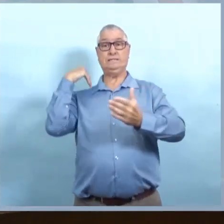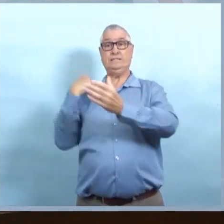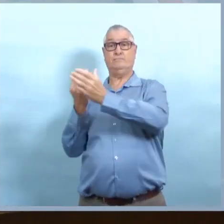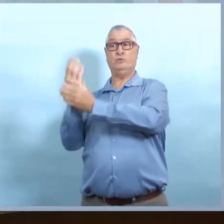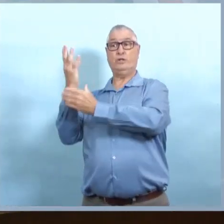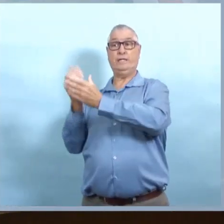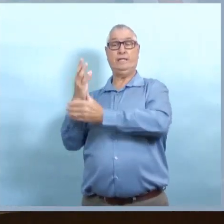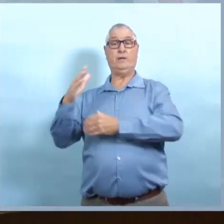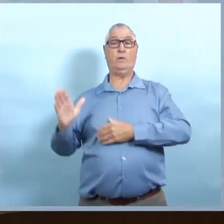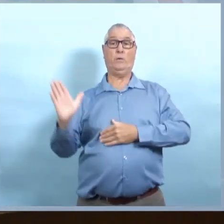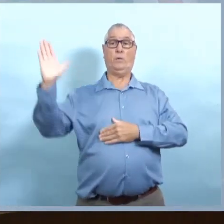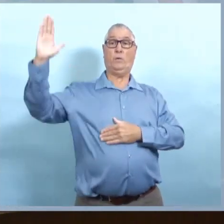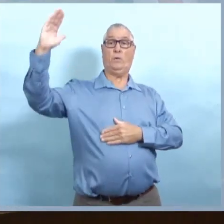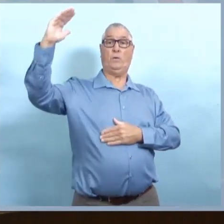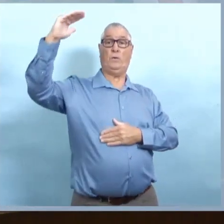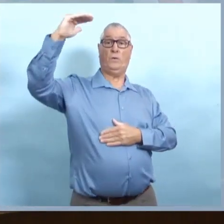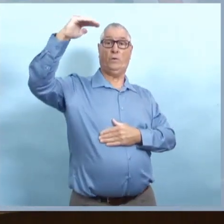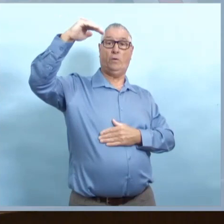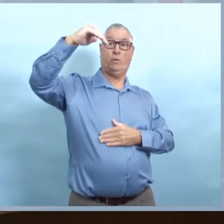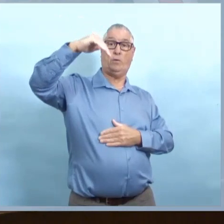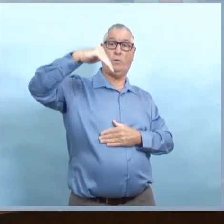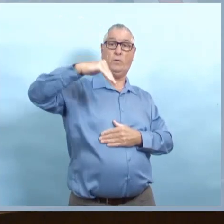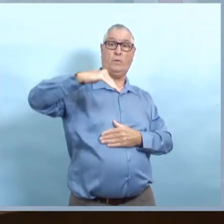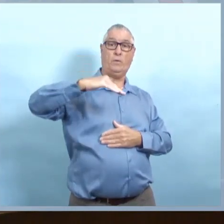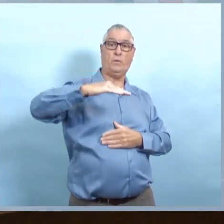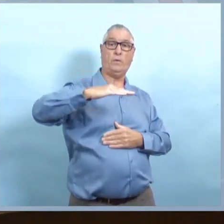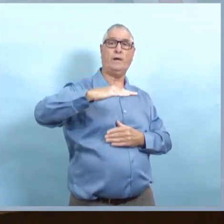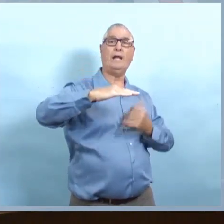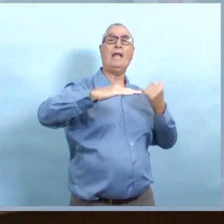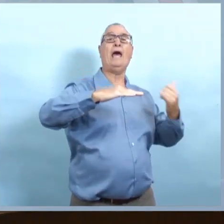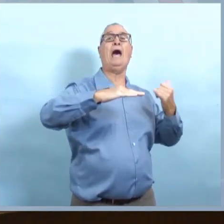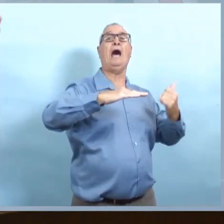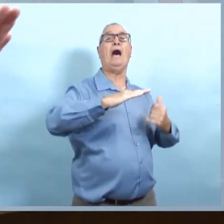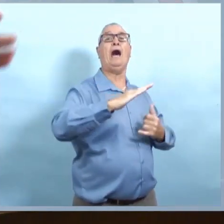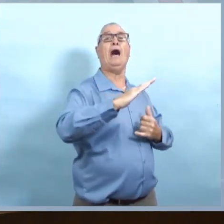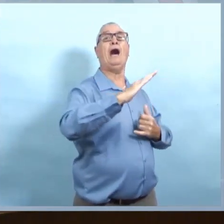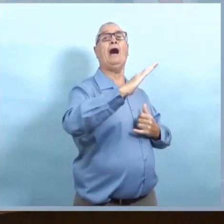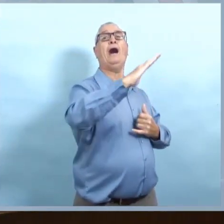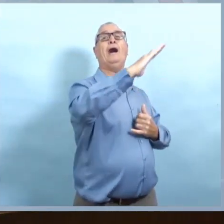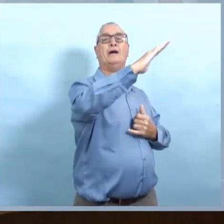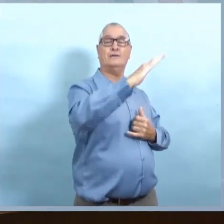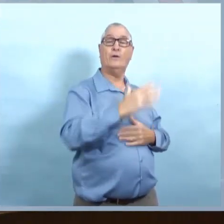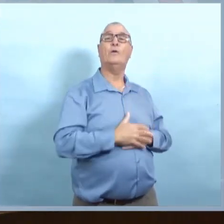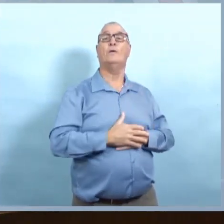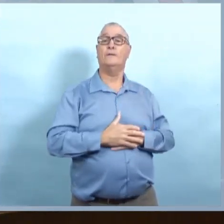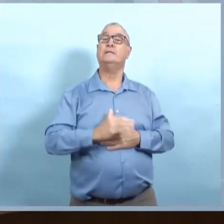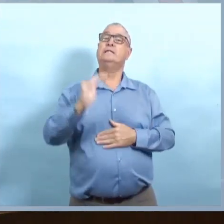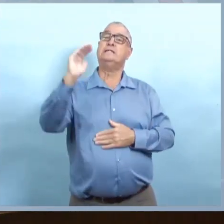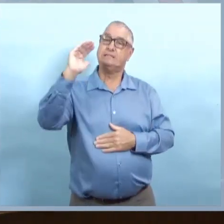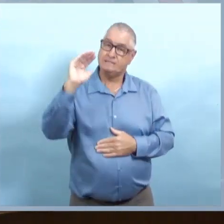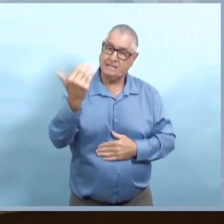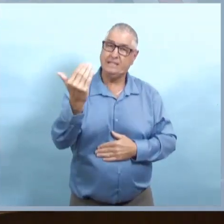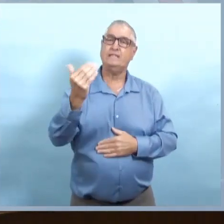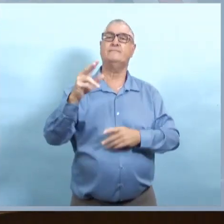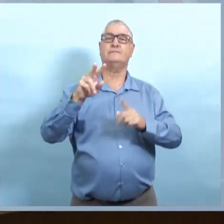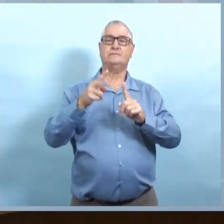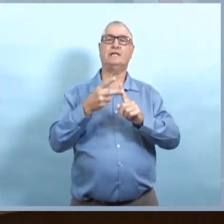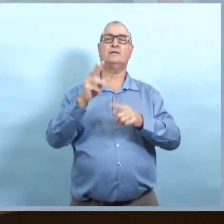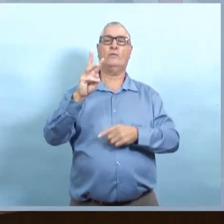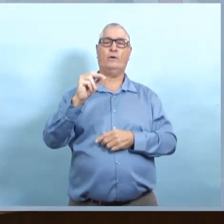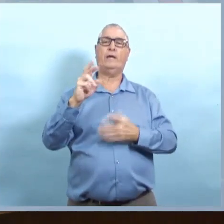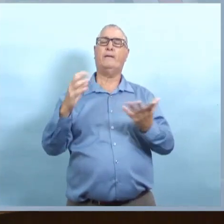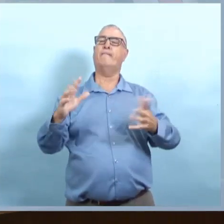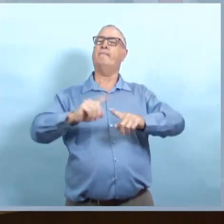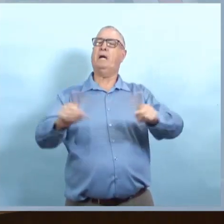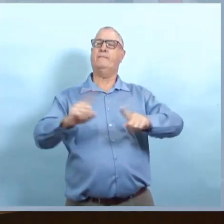Je pense que quand on regarde la courbe de l'épidémiologie, nous pouvons certainement voir deux courbes distinctes et elles